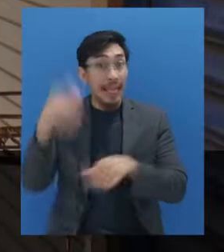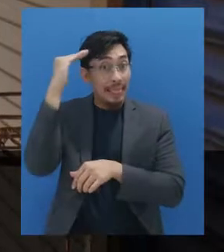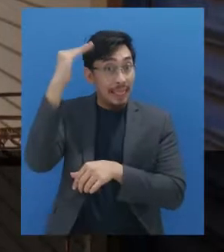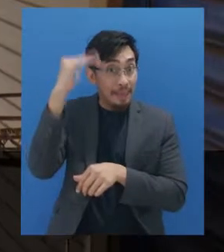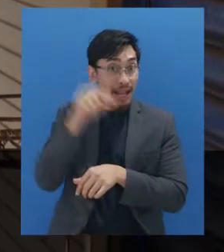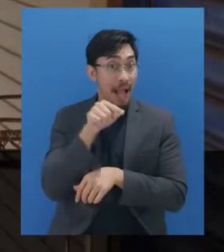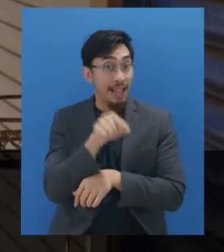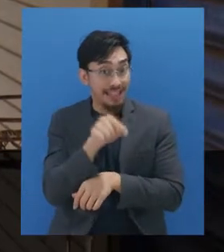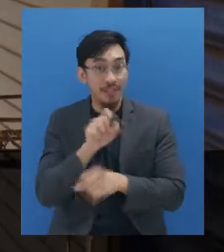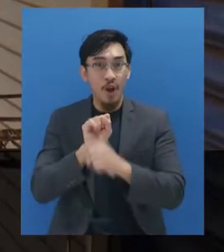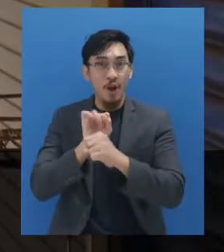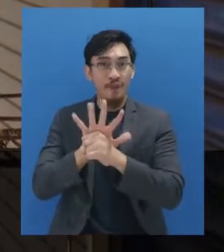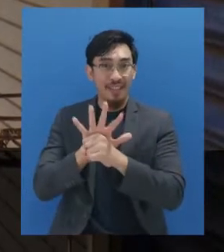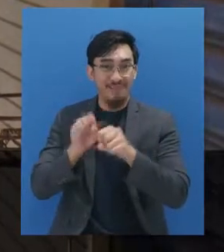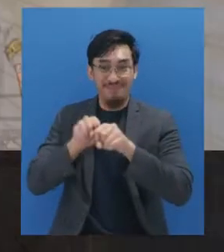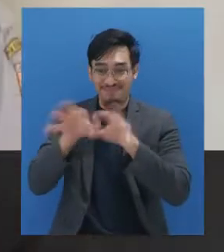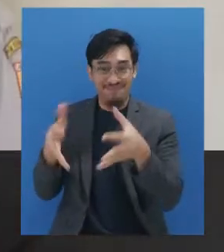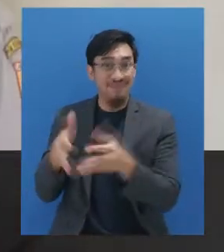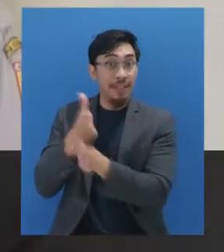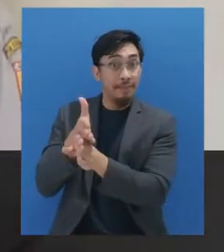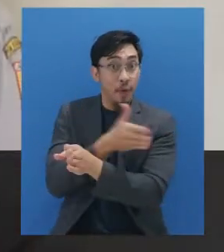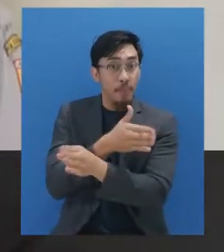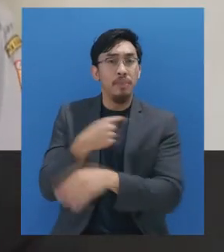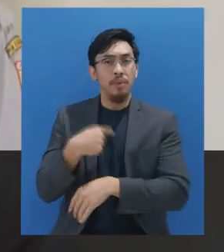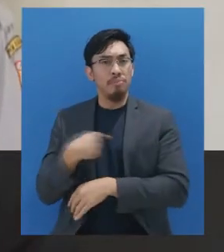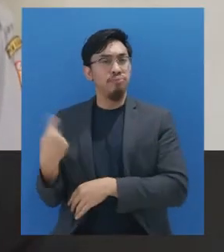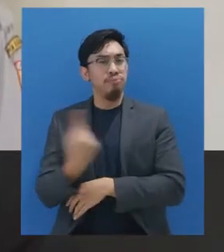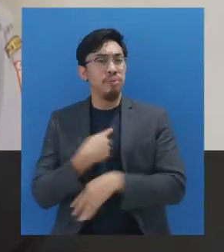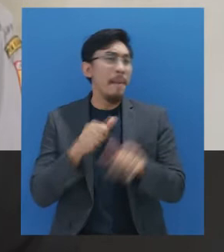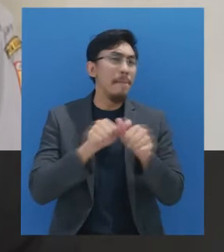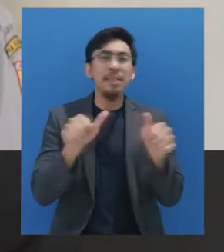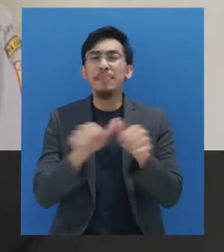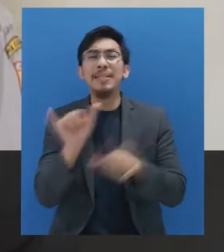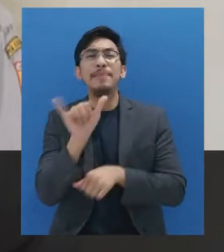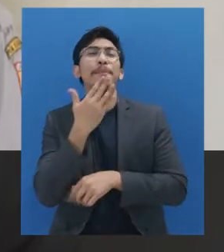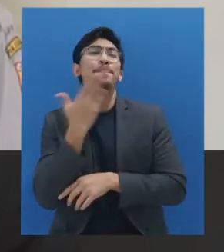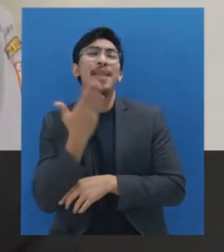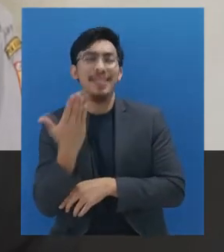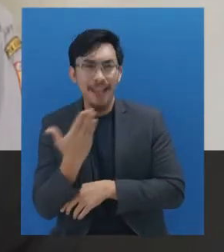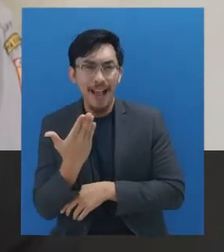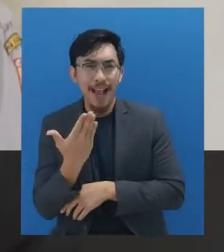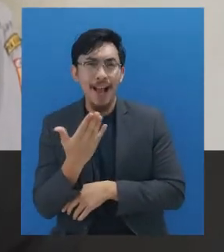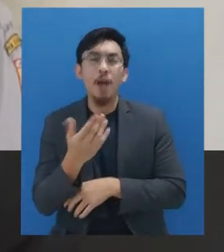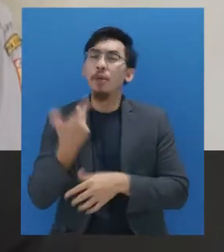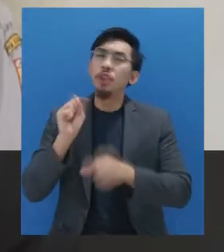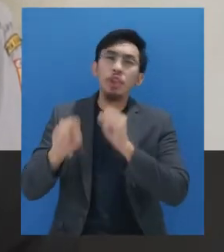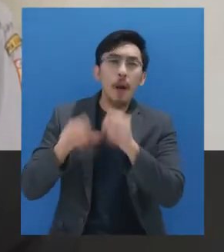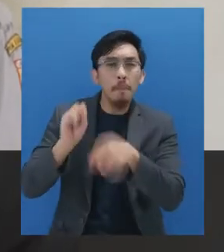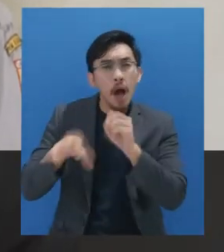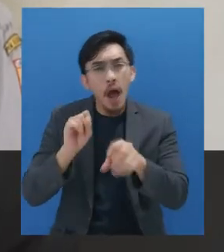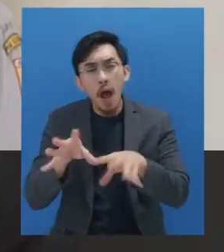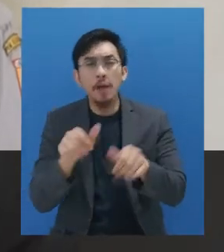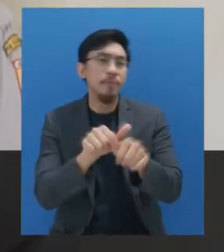kebersihan di terminal sebelum pandemi ini, kami melakukan kebersihan seperti biasa. Artinya